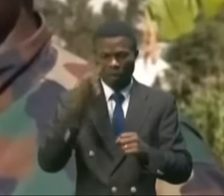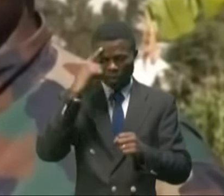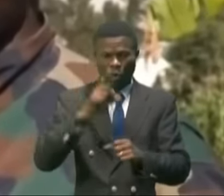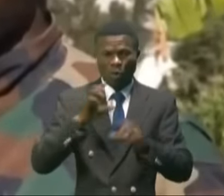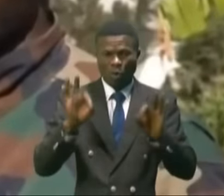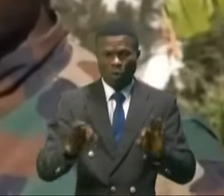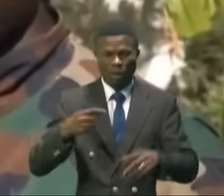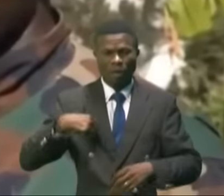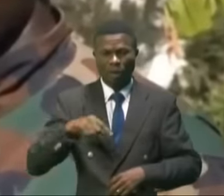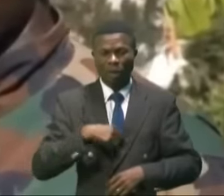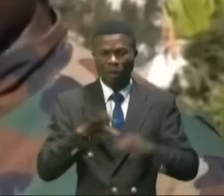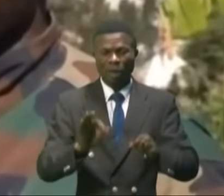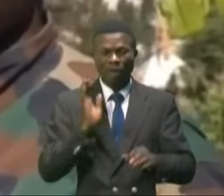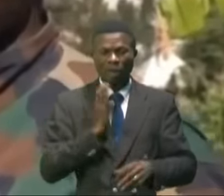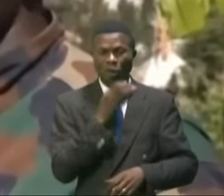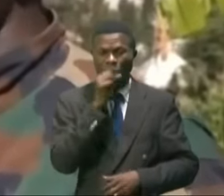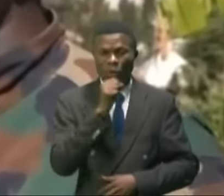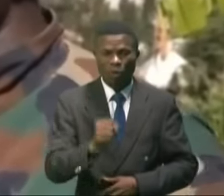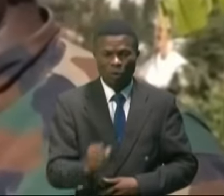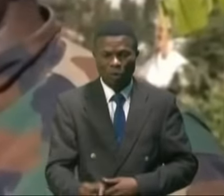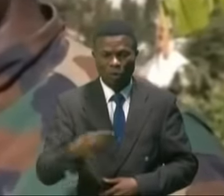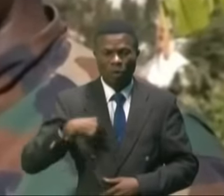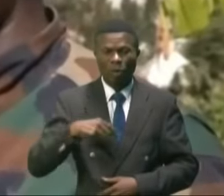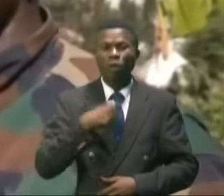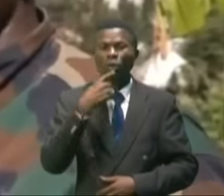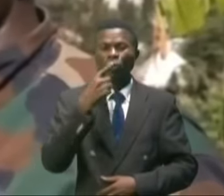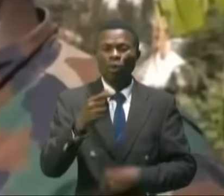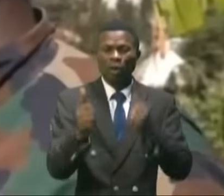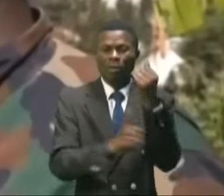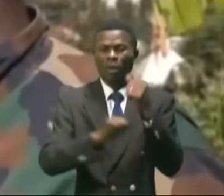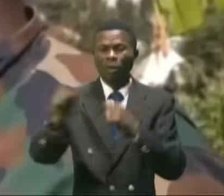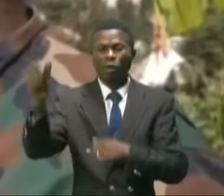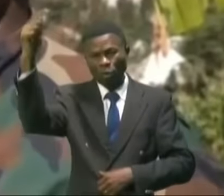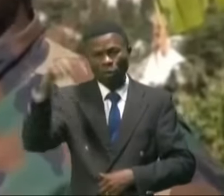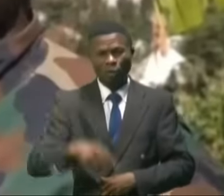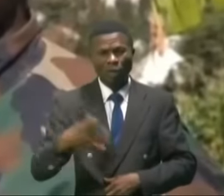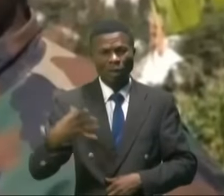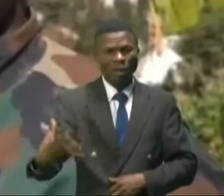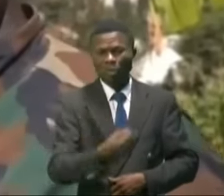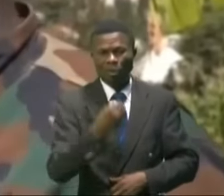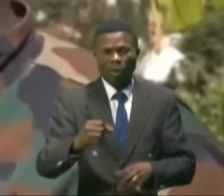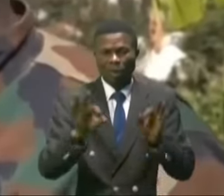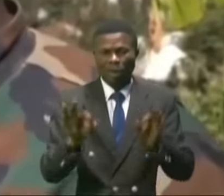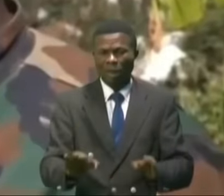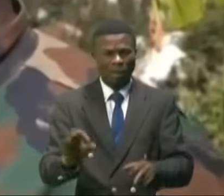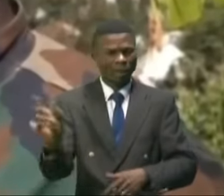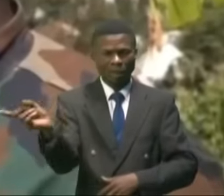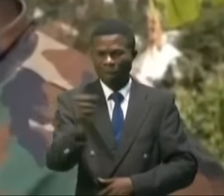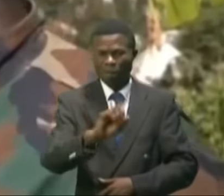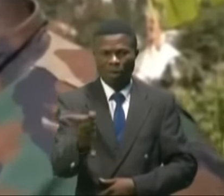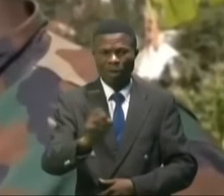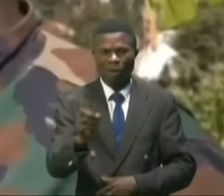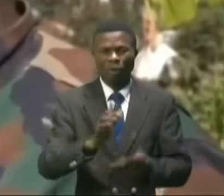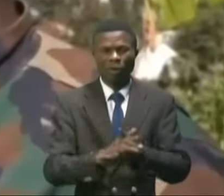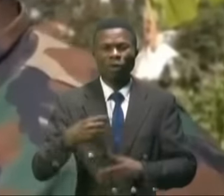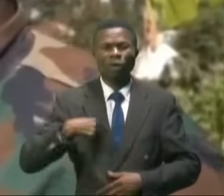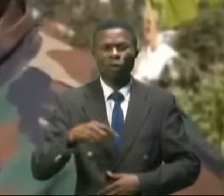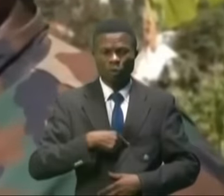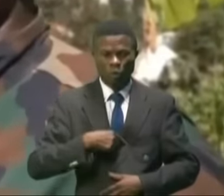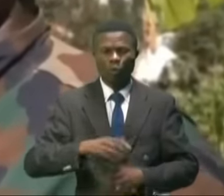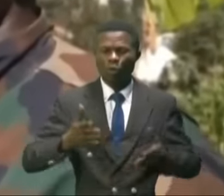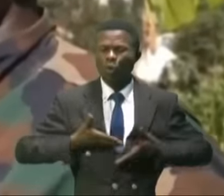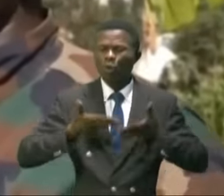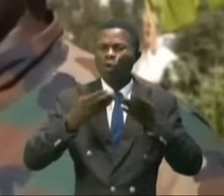terre, la terre de nos ancêtres. Et nous disons, personne d'autre ne peut venir rendre possession de cette terre. Nous allons nous